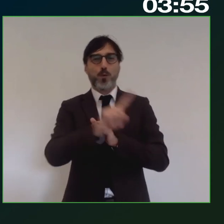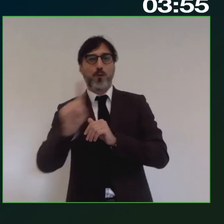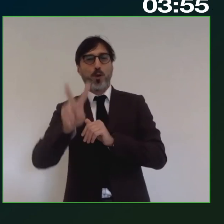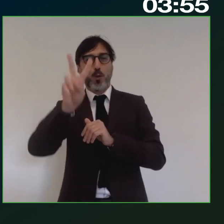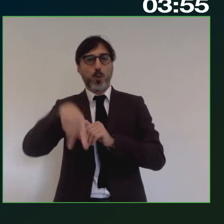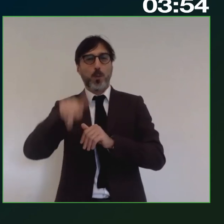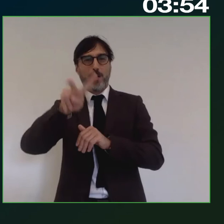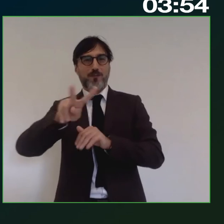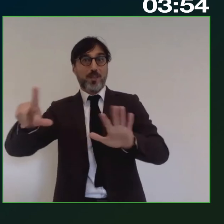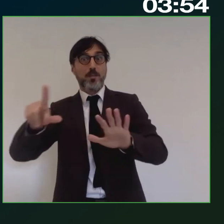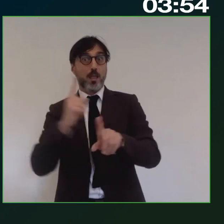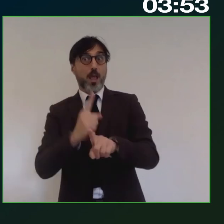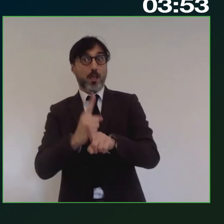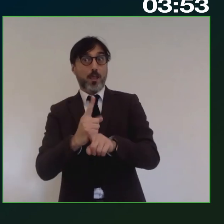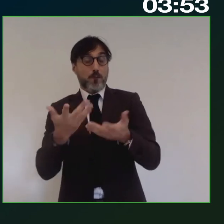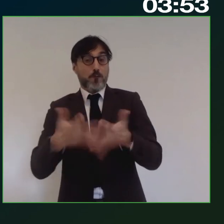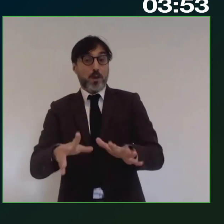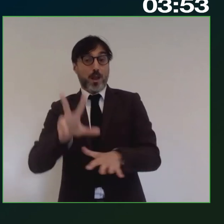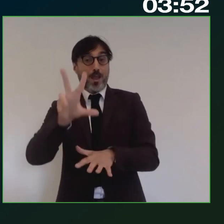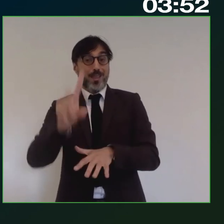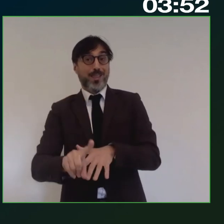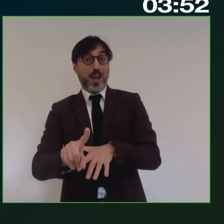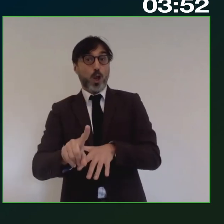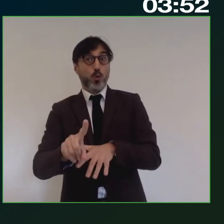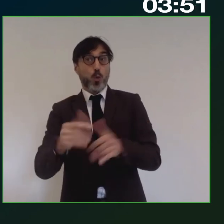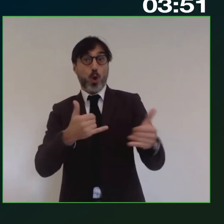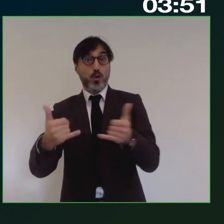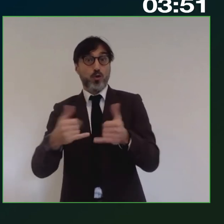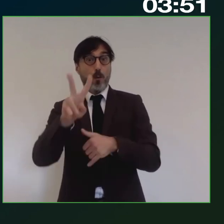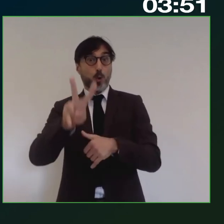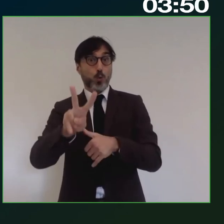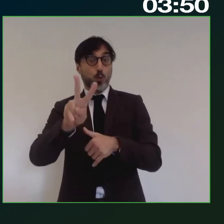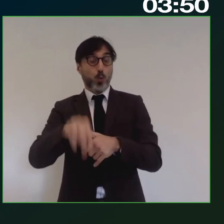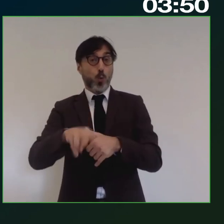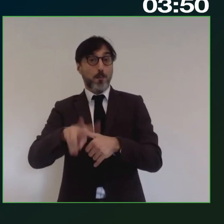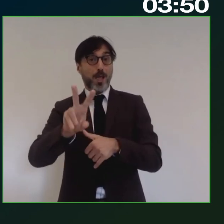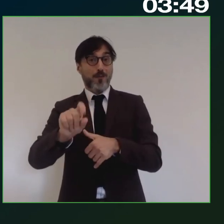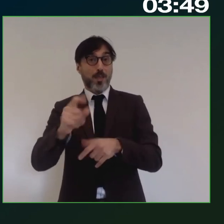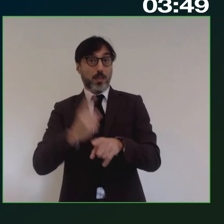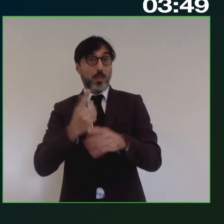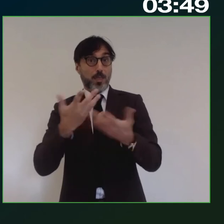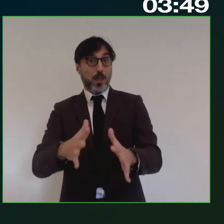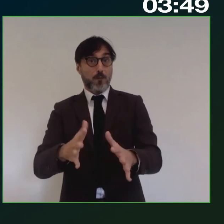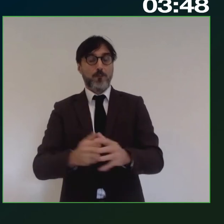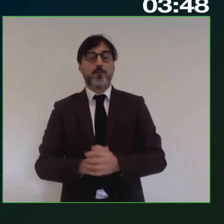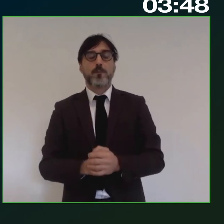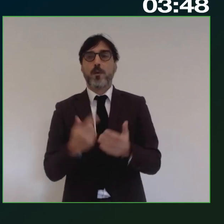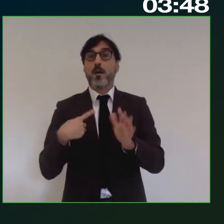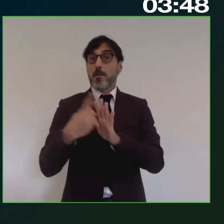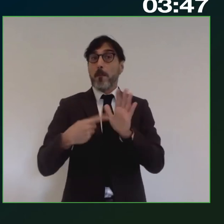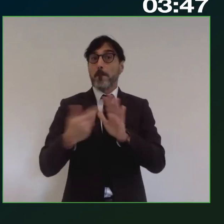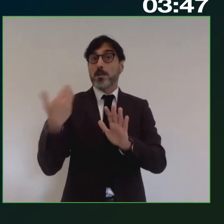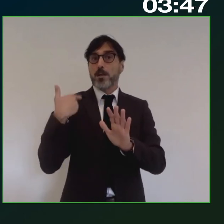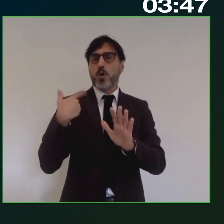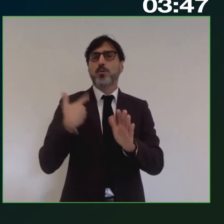svolto entro il 31 dicembre del 2020 e questo da noi diciamo nei mesi scorsi è stato richiesto